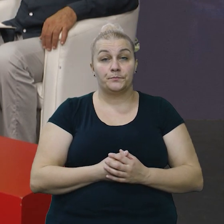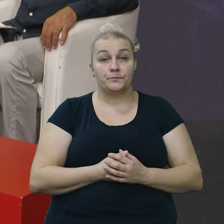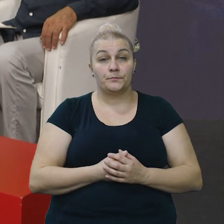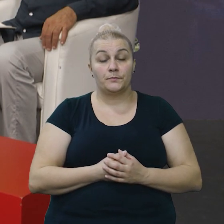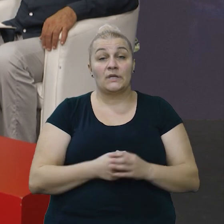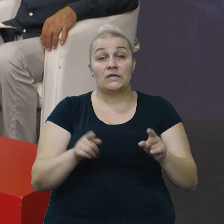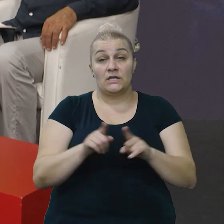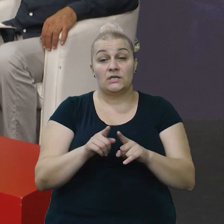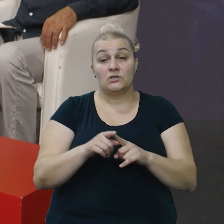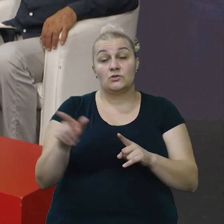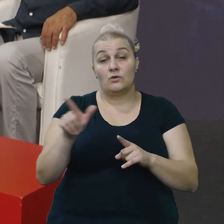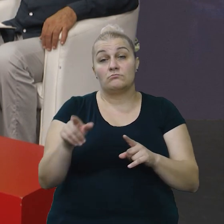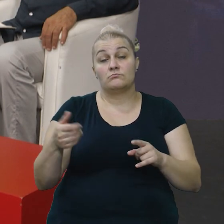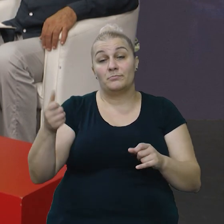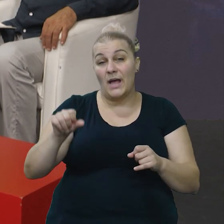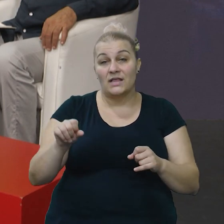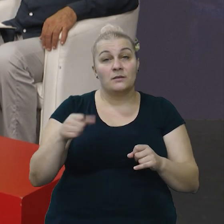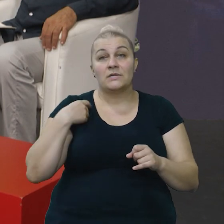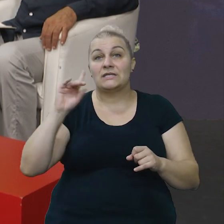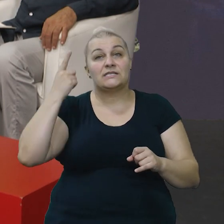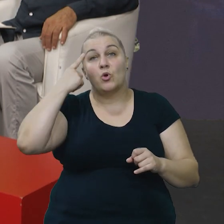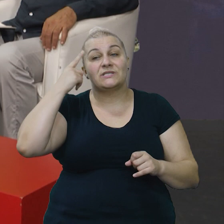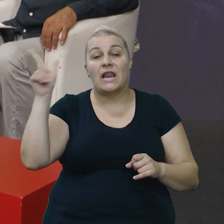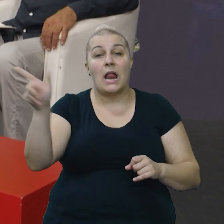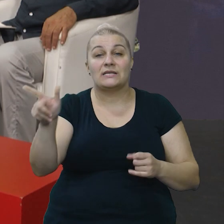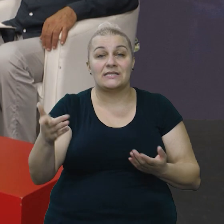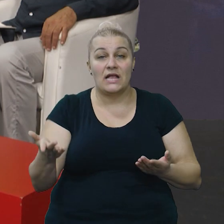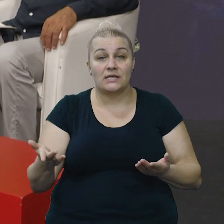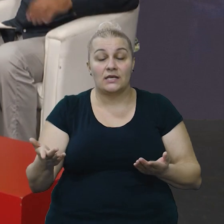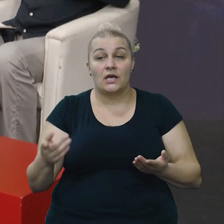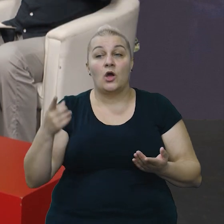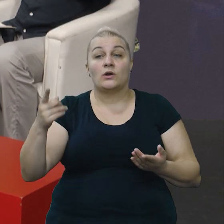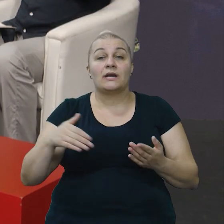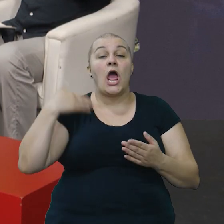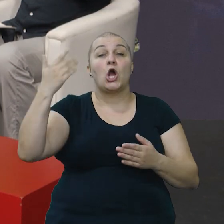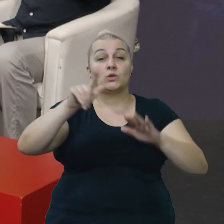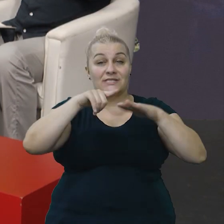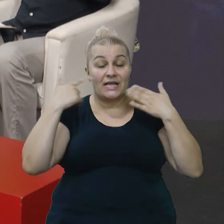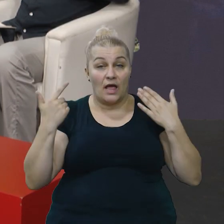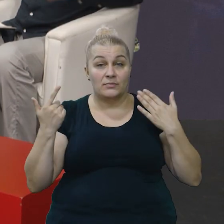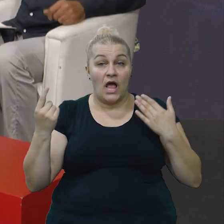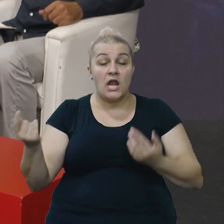naših dečaka nije se znalo za nje, koji su došli nakon sedam dana.